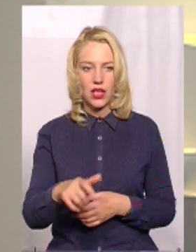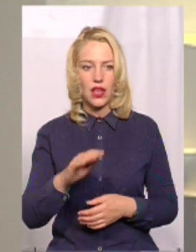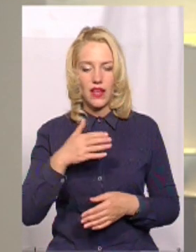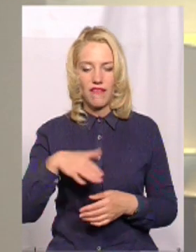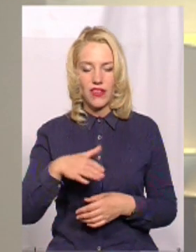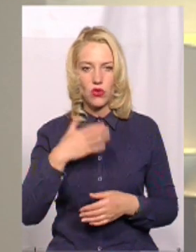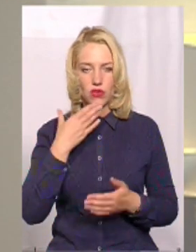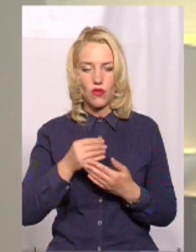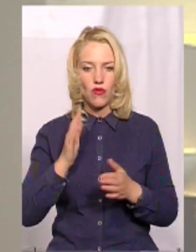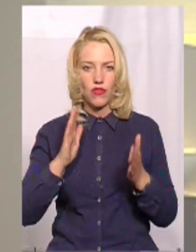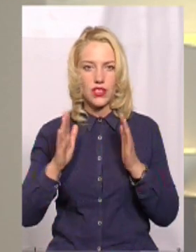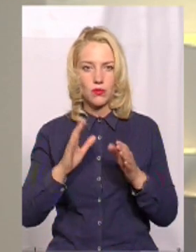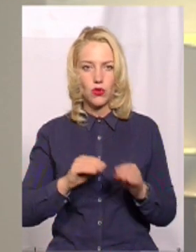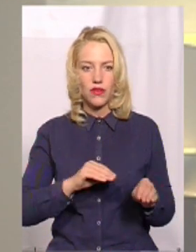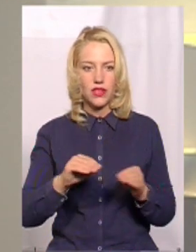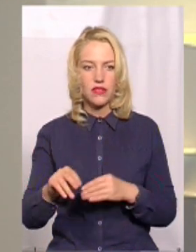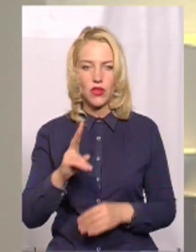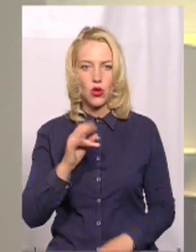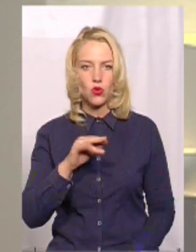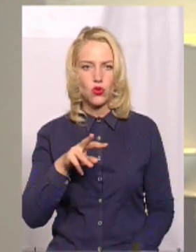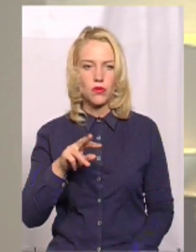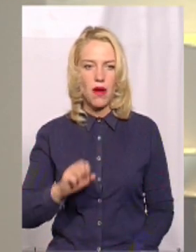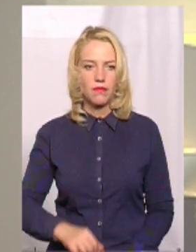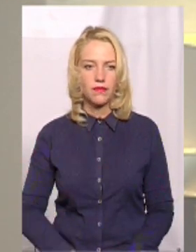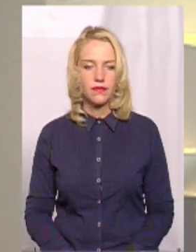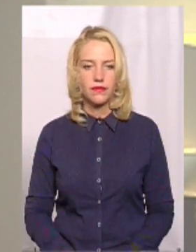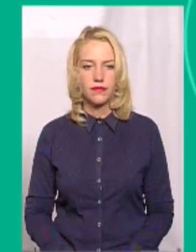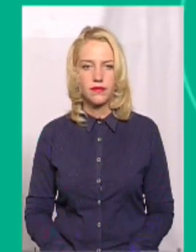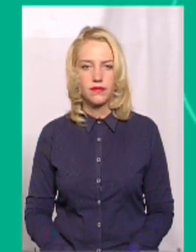у Фейсбук виставив Юрій Кучма. Подивимось.